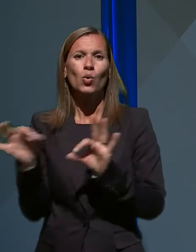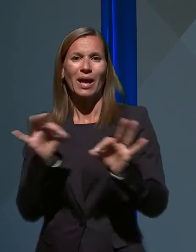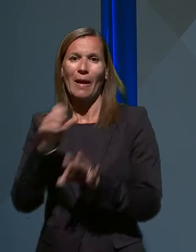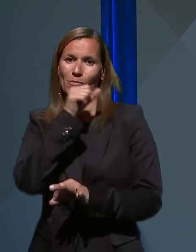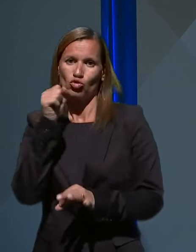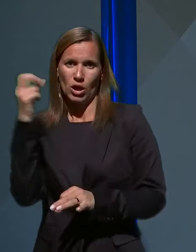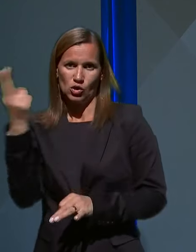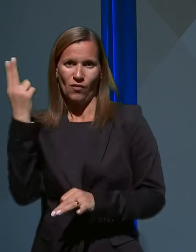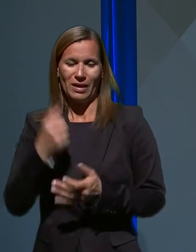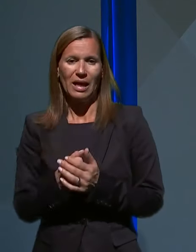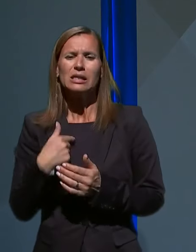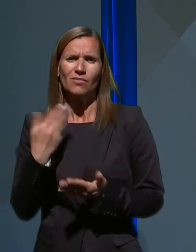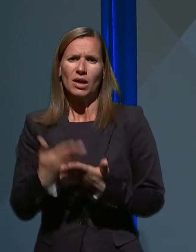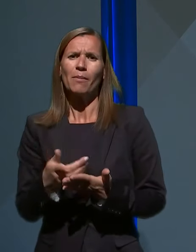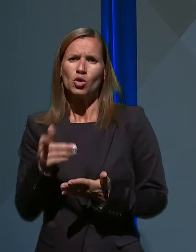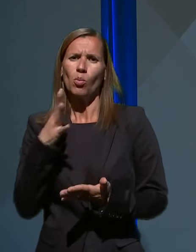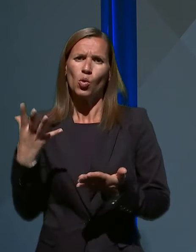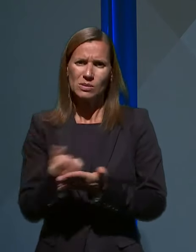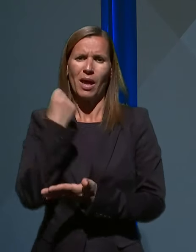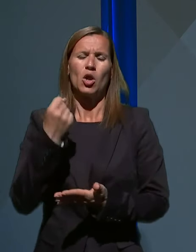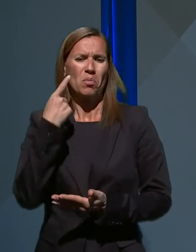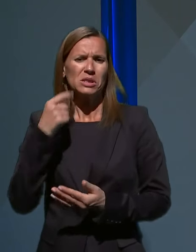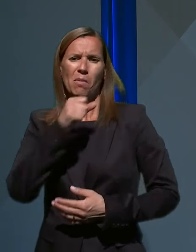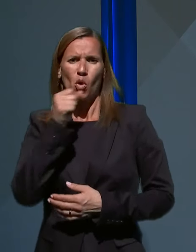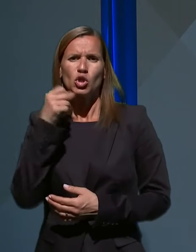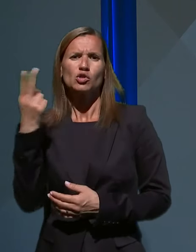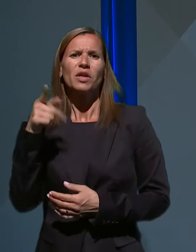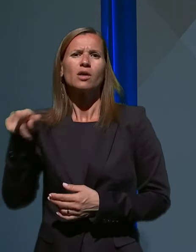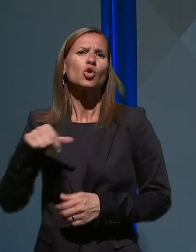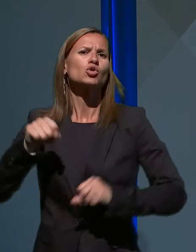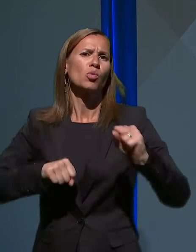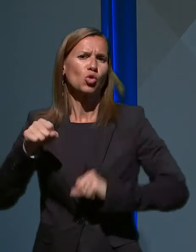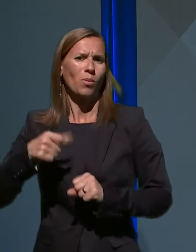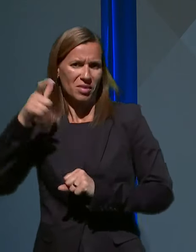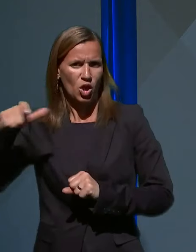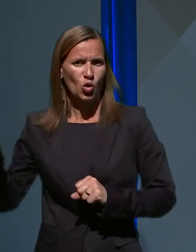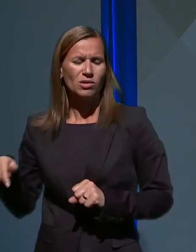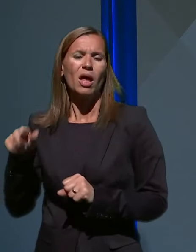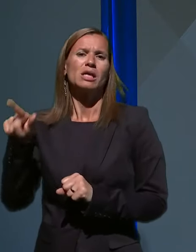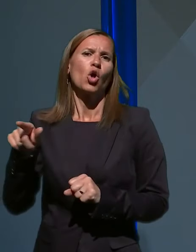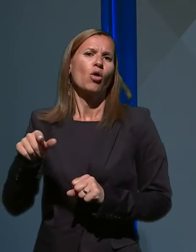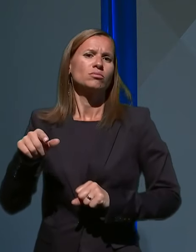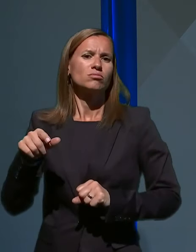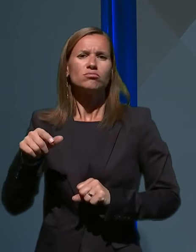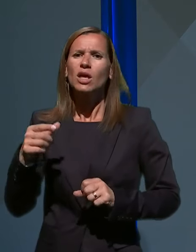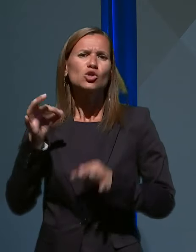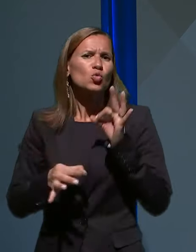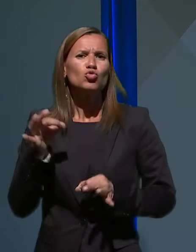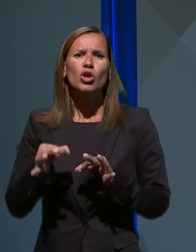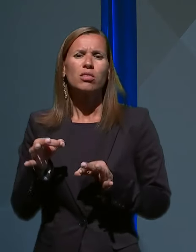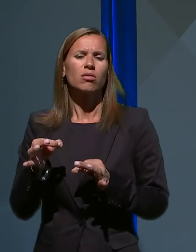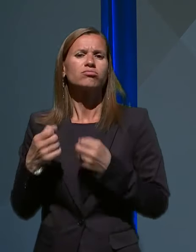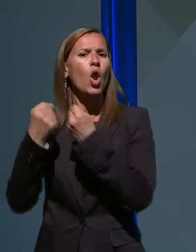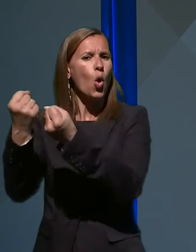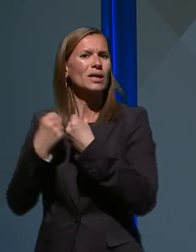jim bo to uspelo, ker jih imam za sposobne ljudi, ne nazadne je pošta Slovenije izkušen logist in ne vidim težav,